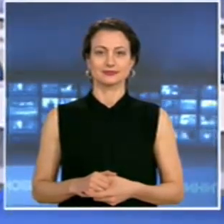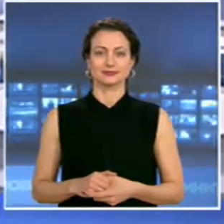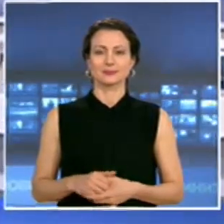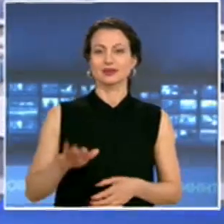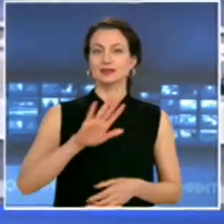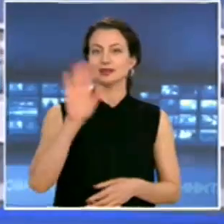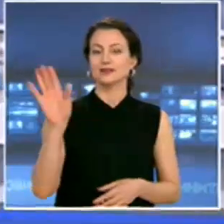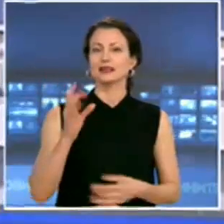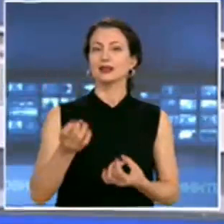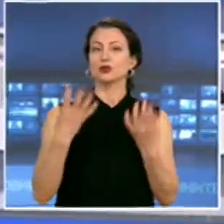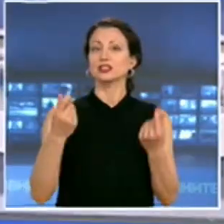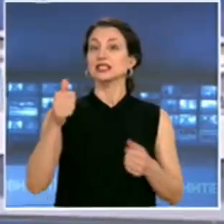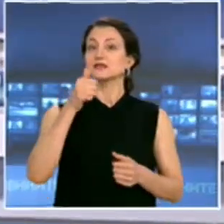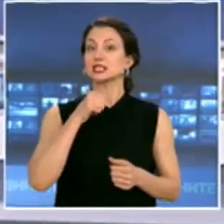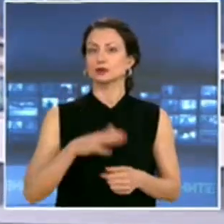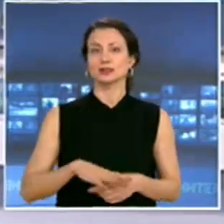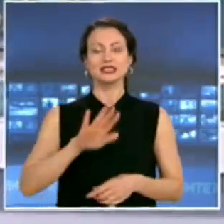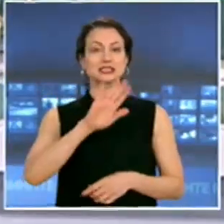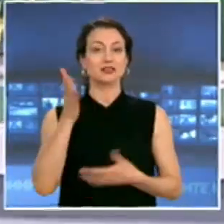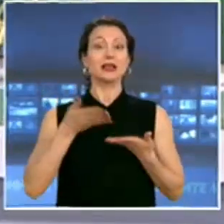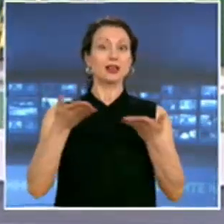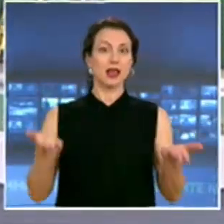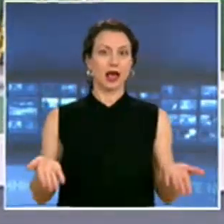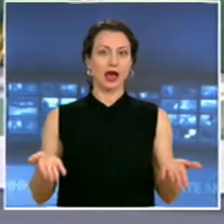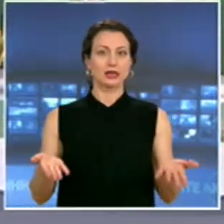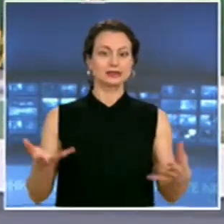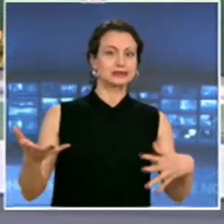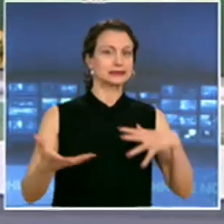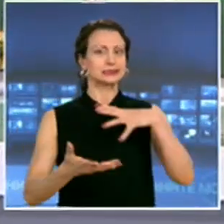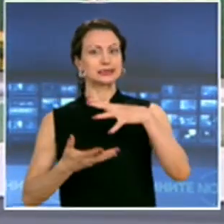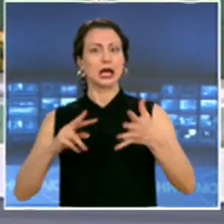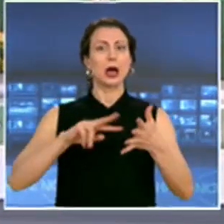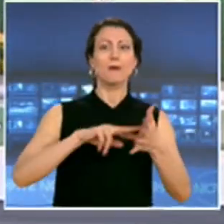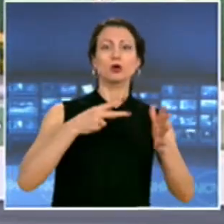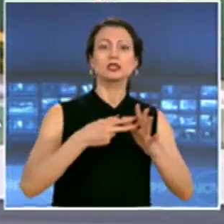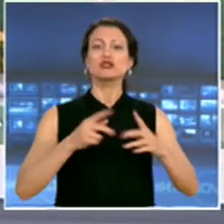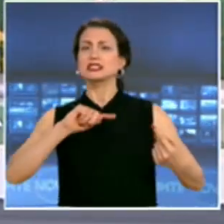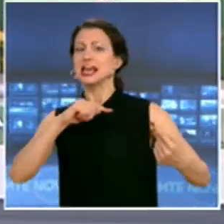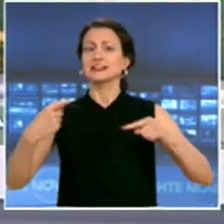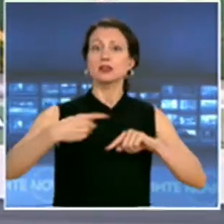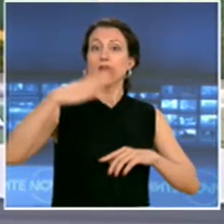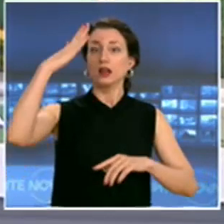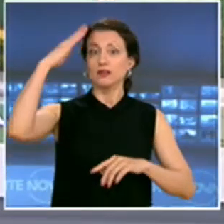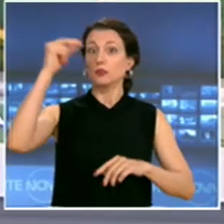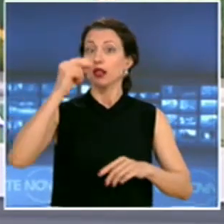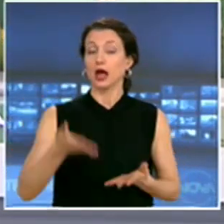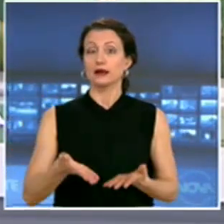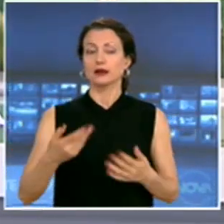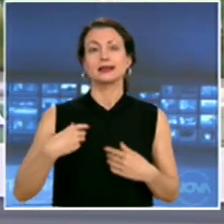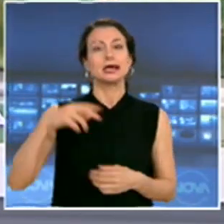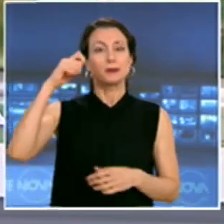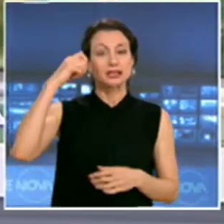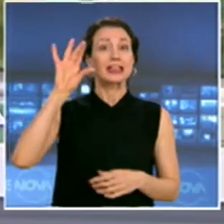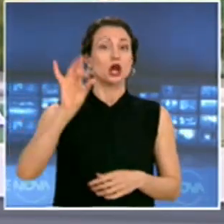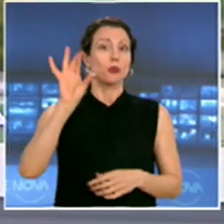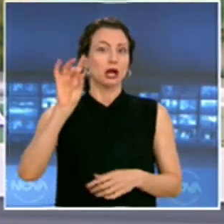Здравейте с новините в САУТА. Здравейте. И така разгаря се политическия скандал в държавът. Президентът Румен Радев излезе съобращение